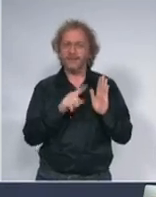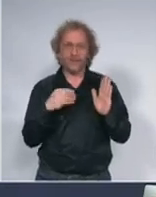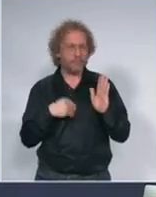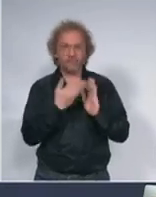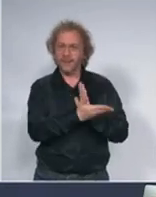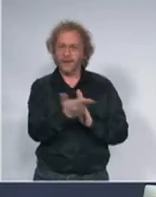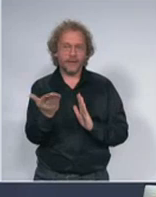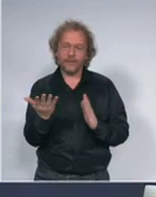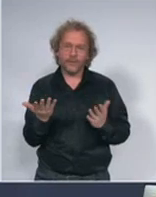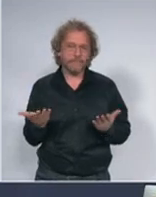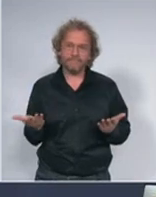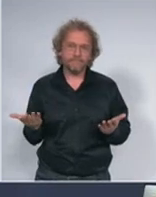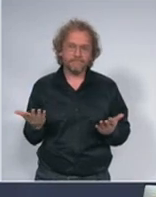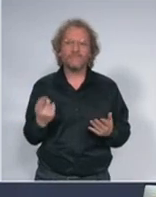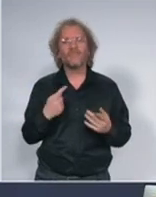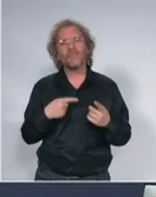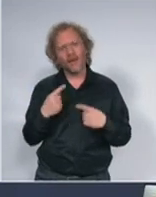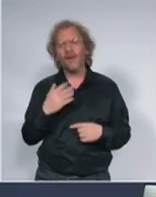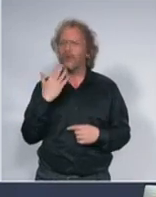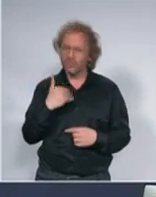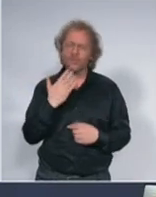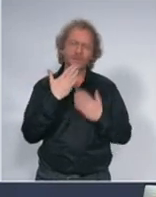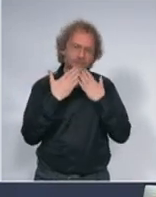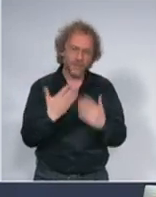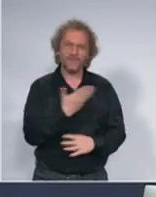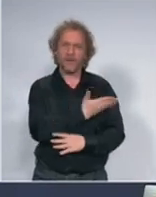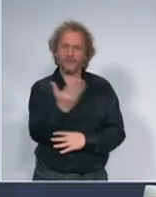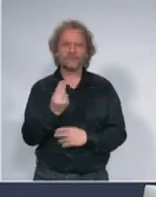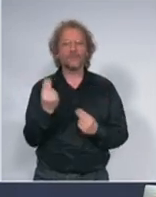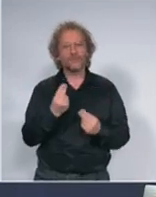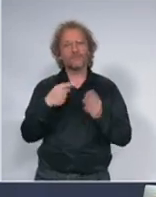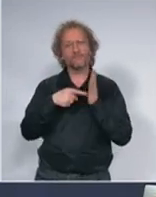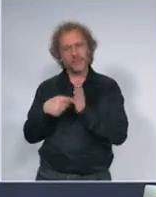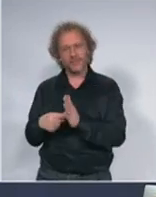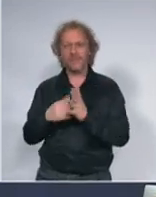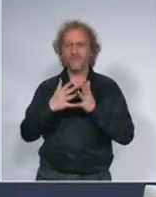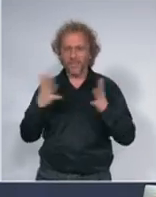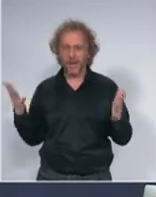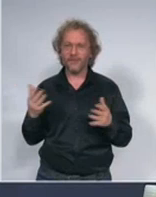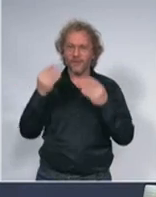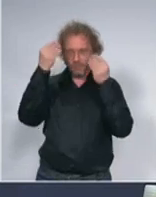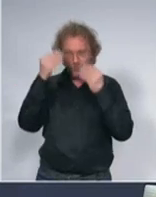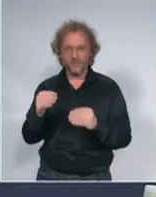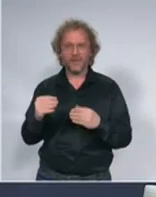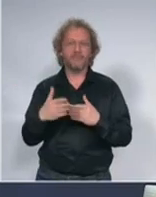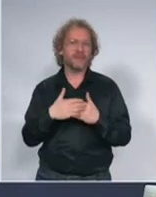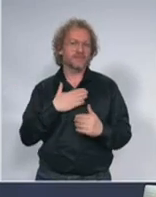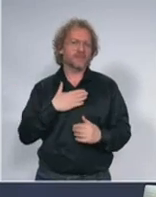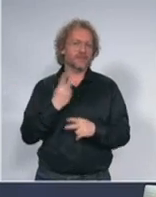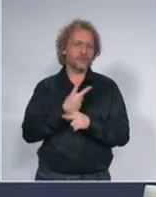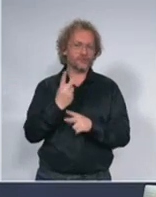hvala im zato što su ovim pokazali još jednom veliko, veliko poštovanje prema svojoj državi i veliku